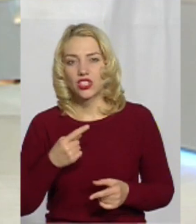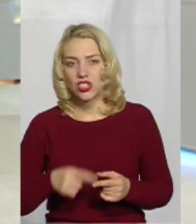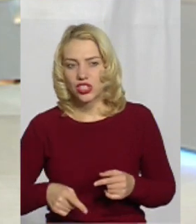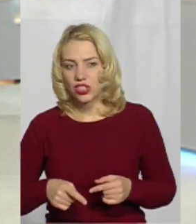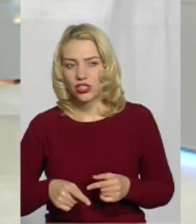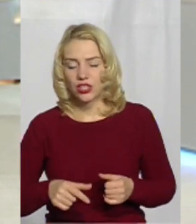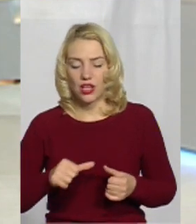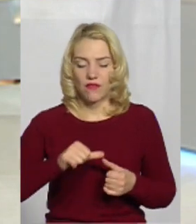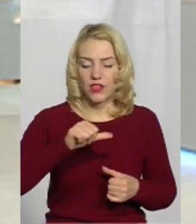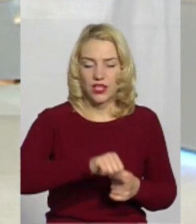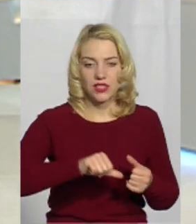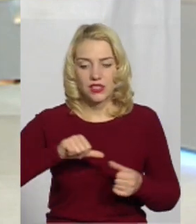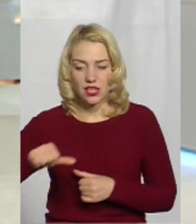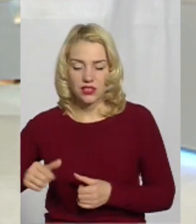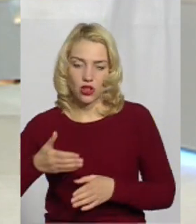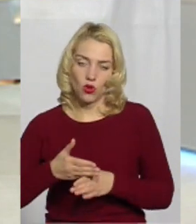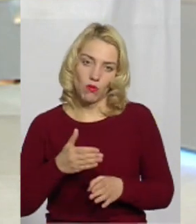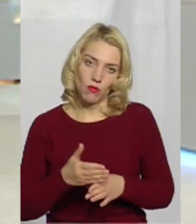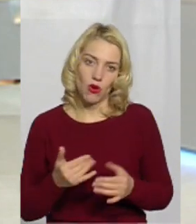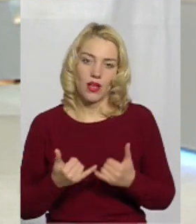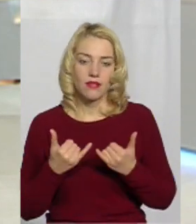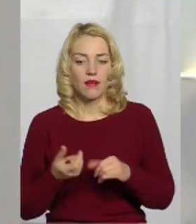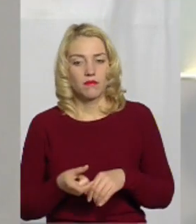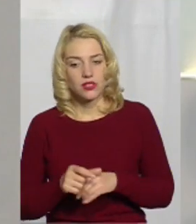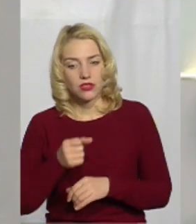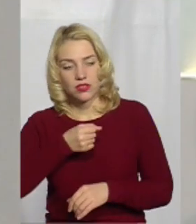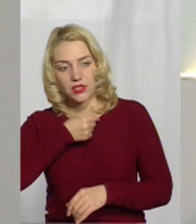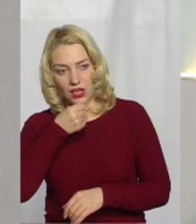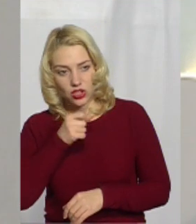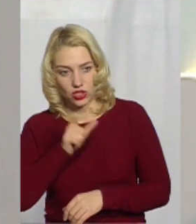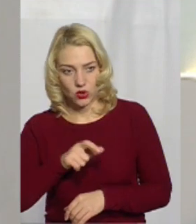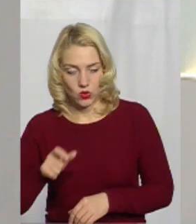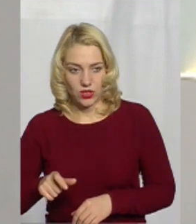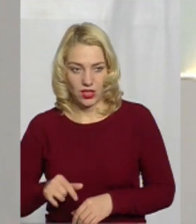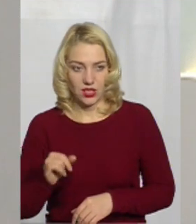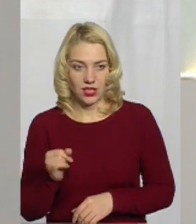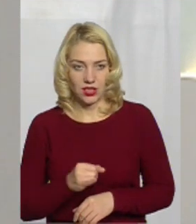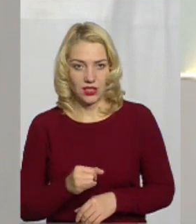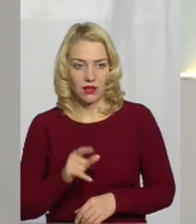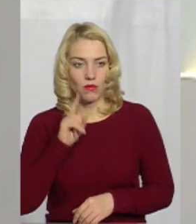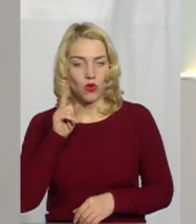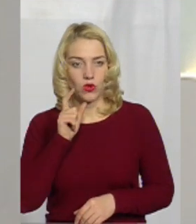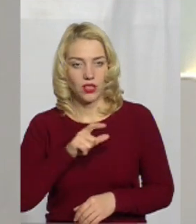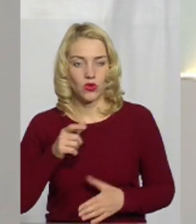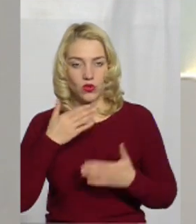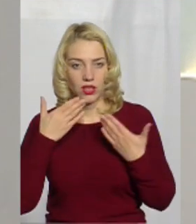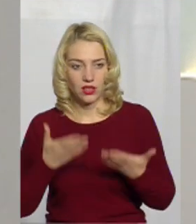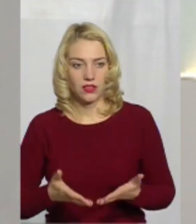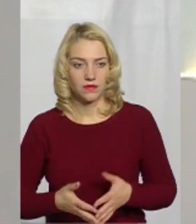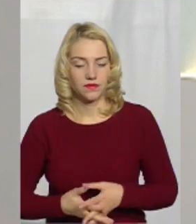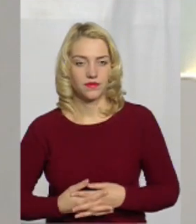якась допомога, відрізняється для більш старших людей і молодих? Ну,